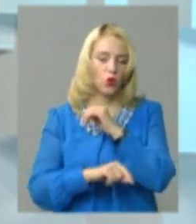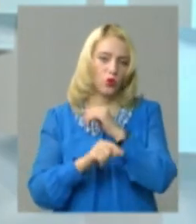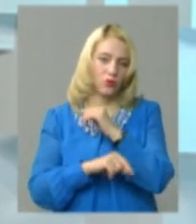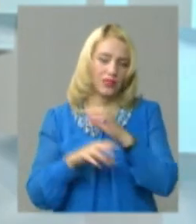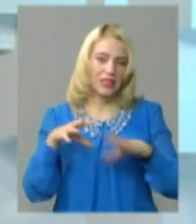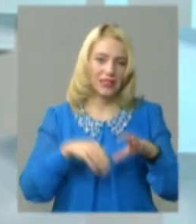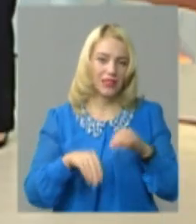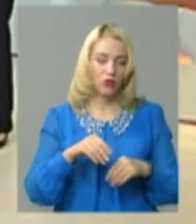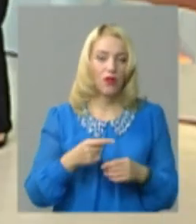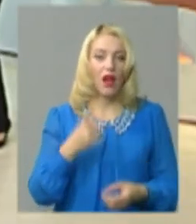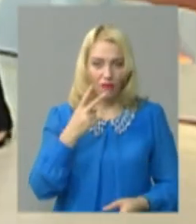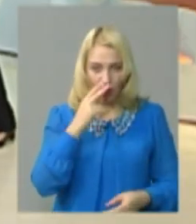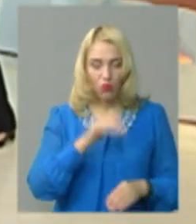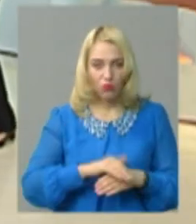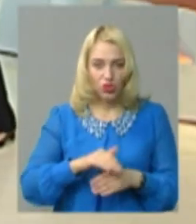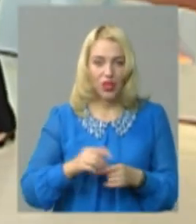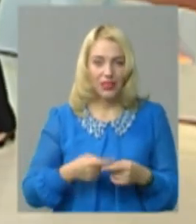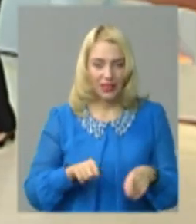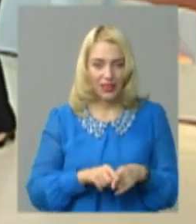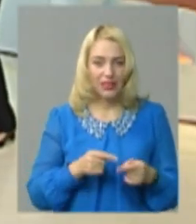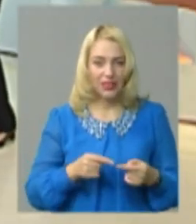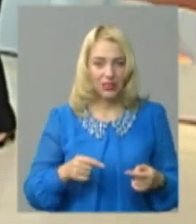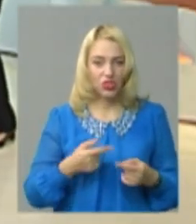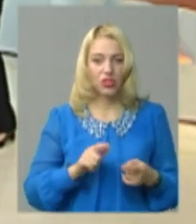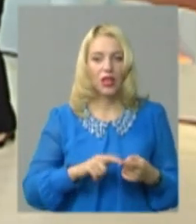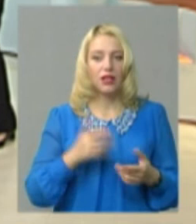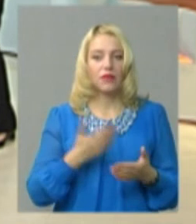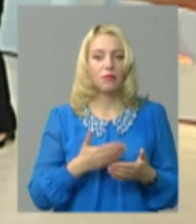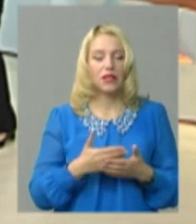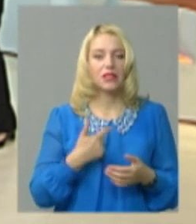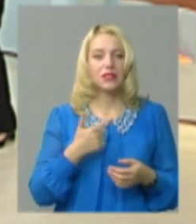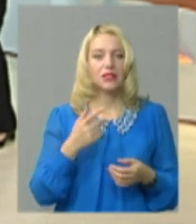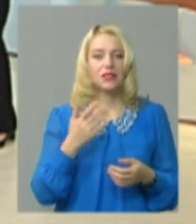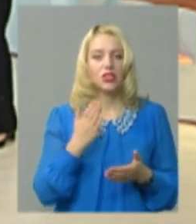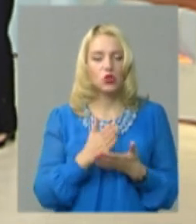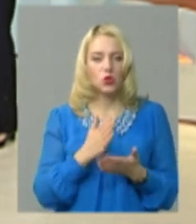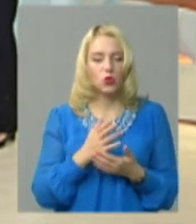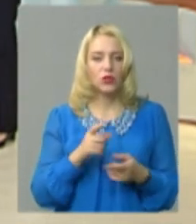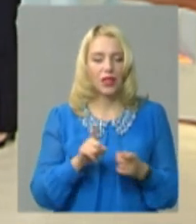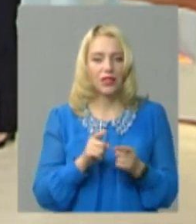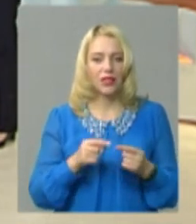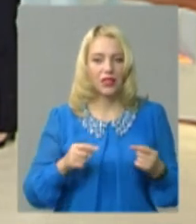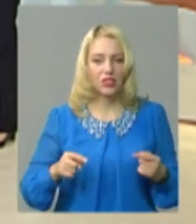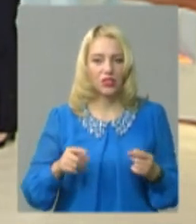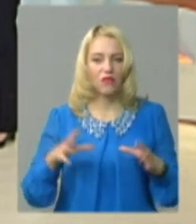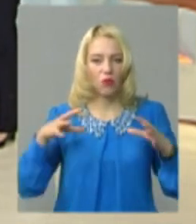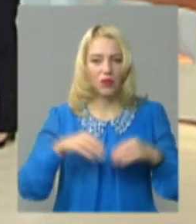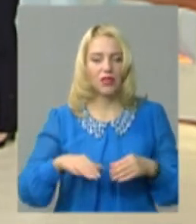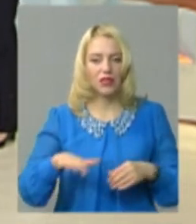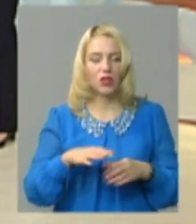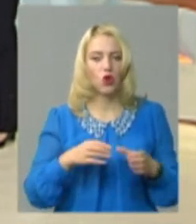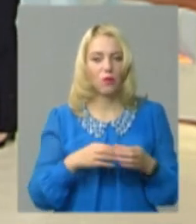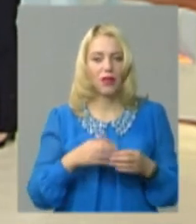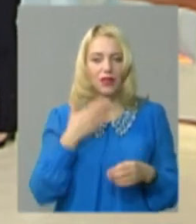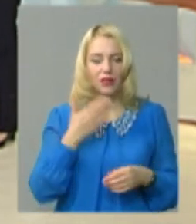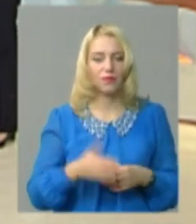складові. А вже помічали такі речі? Тому що ці ж відносини вже існують в громадах, існуючих, в об'єднаних громадах,